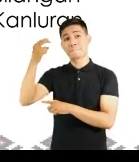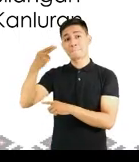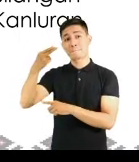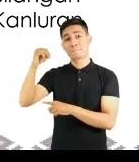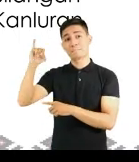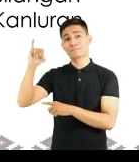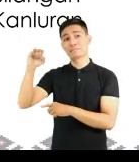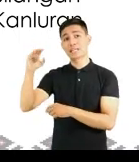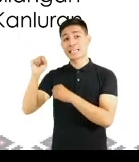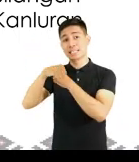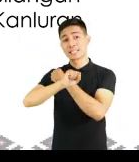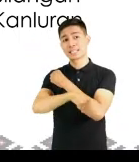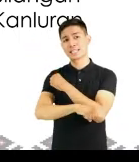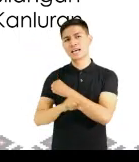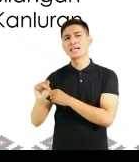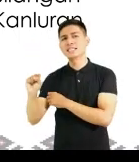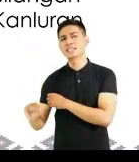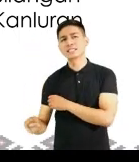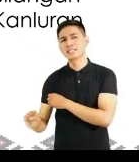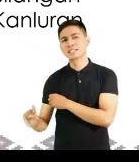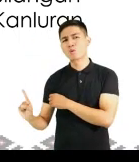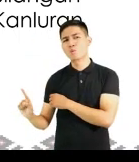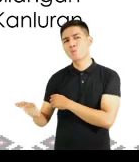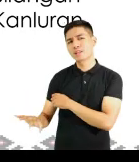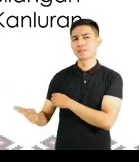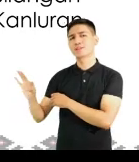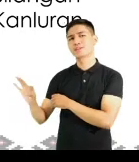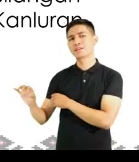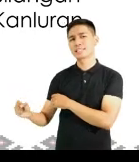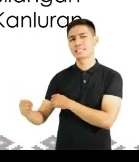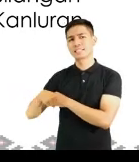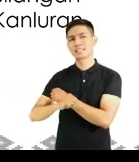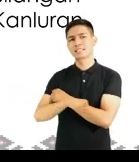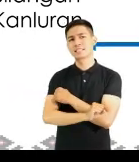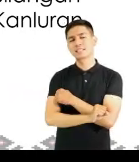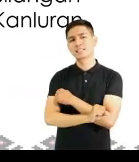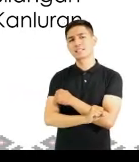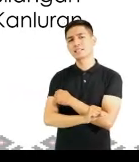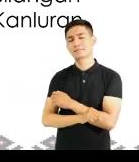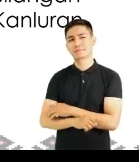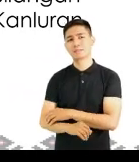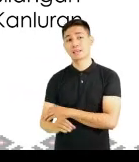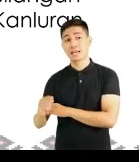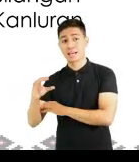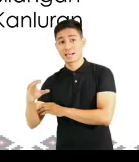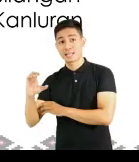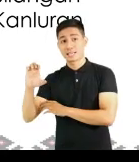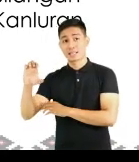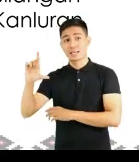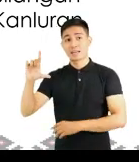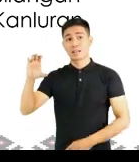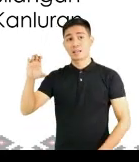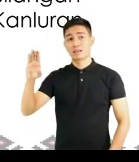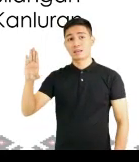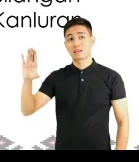Sa gawing timog naman ng ating bansa, matatagpuan ang Dagat Celebes.